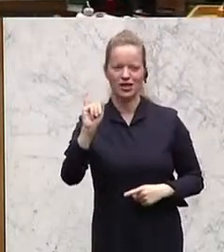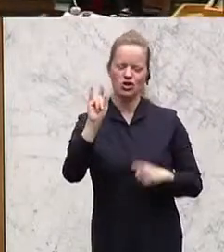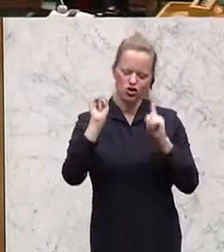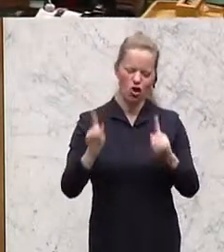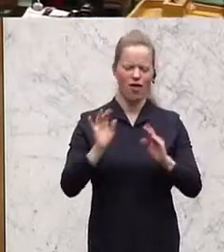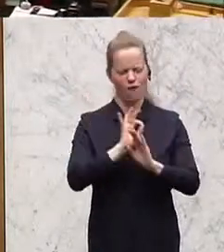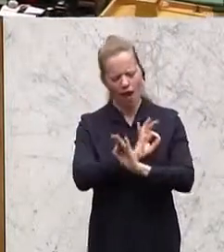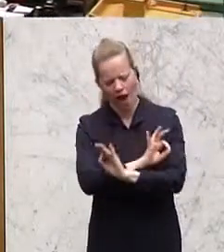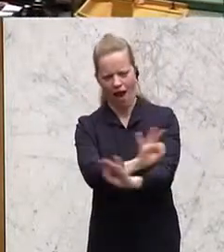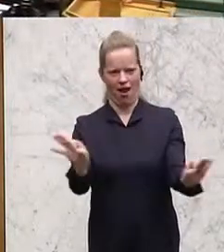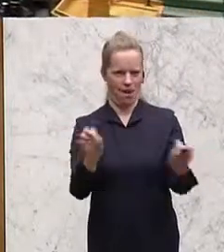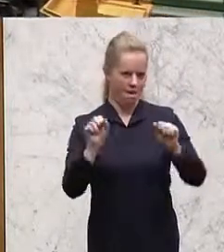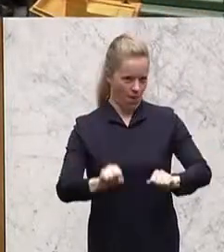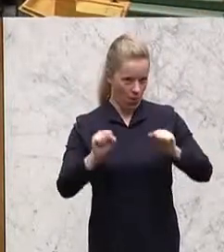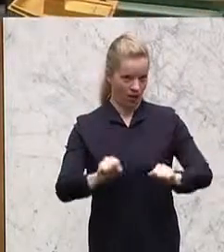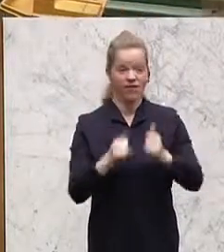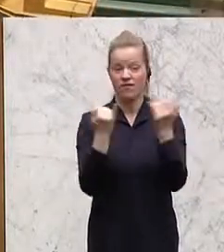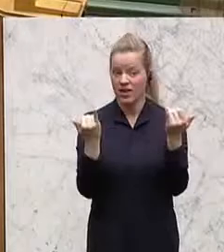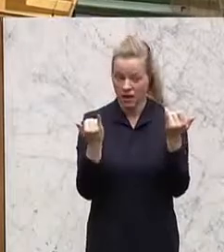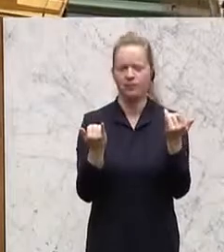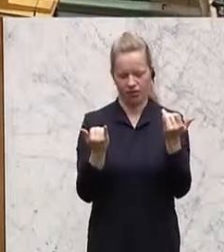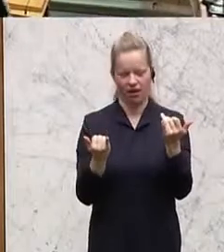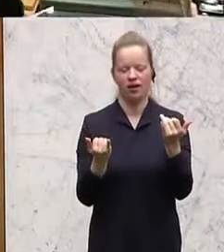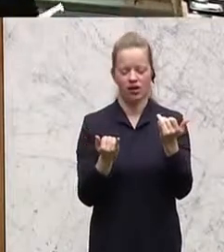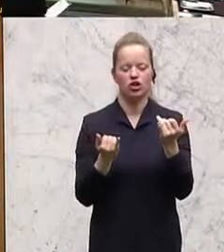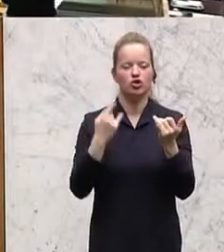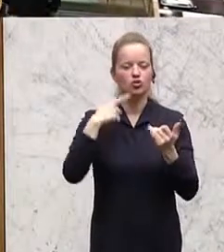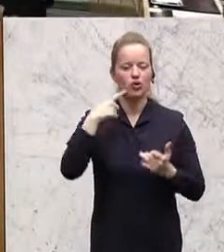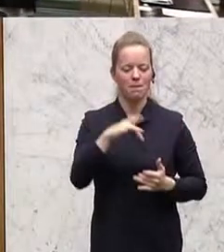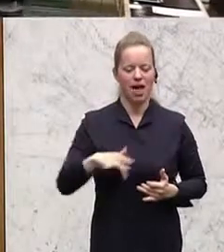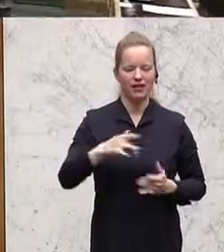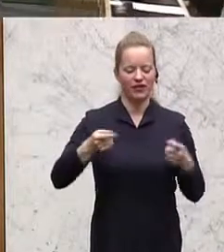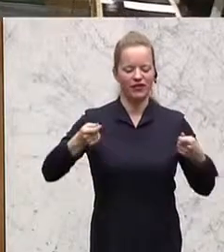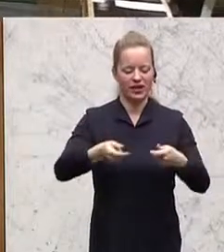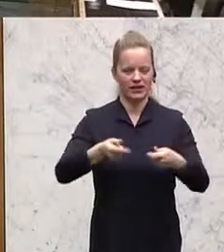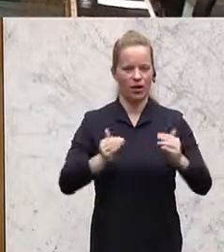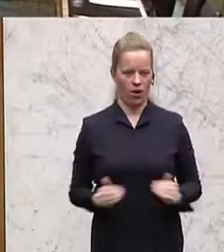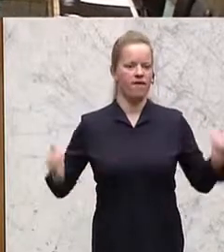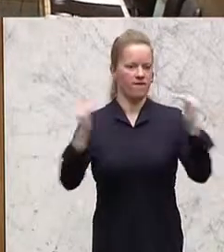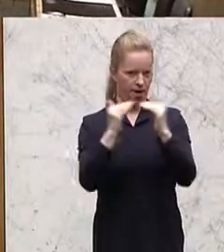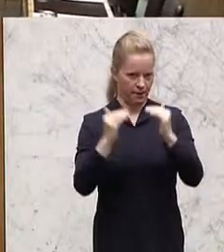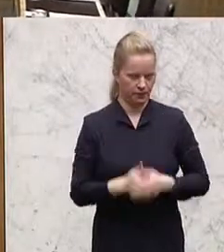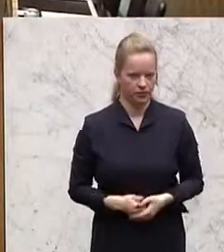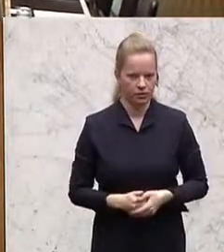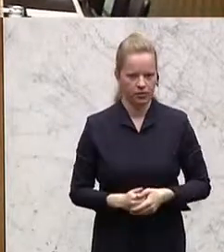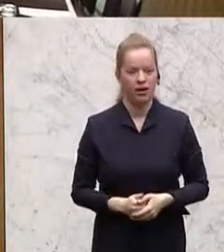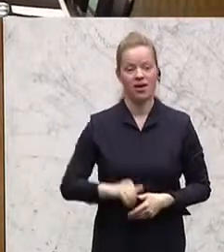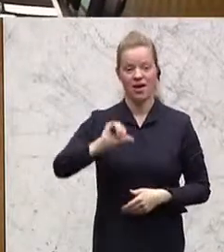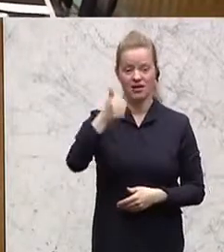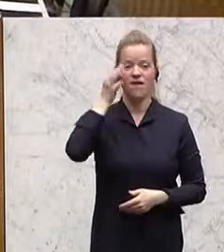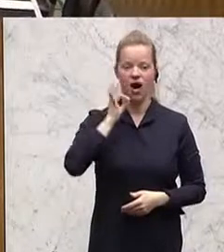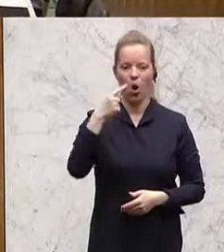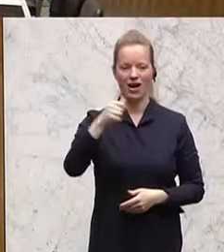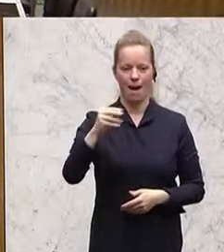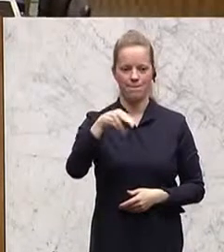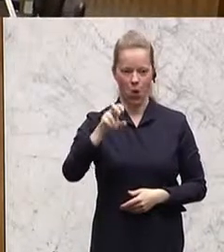Studienplatzfinanzierung. Als Erste zu Wort gemeldet, Frau Abgeordnete Claudia Ramon. Ich mache Sie darauf aufmerksam. Zehn Minuten